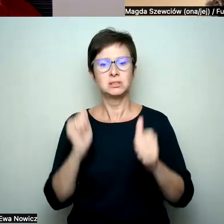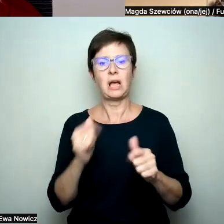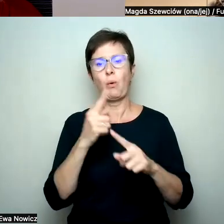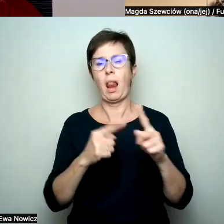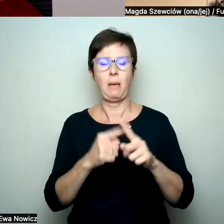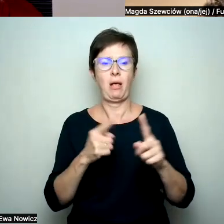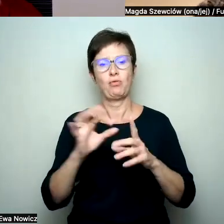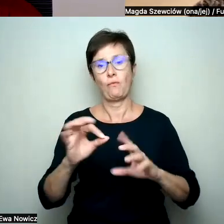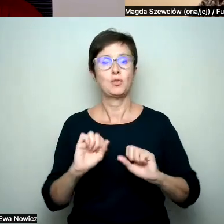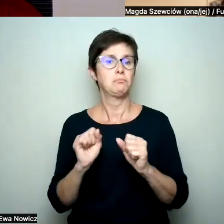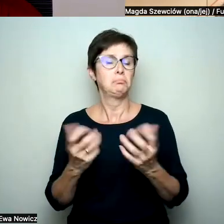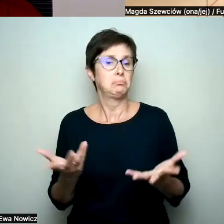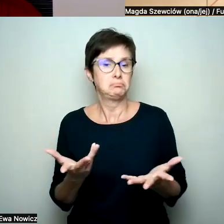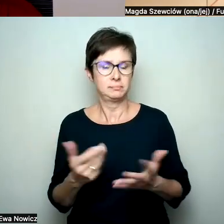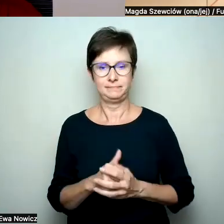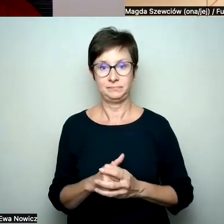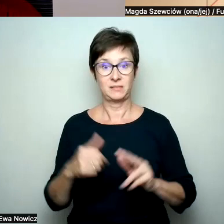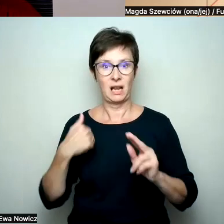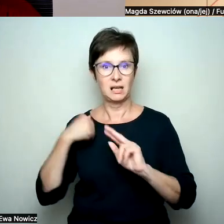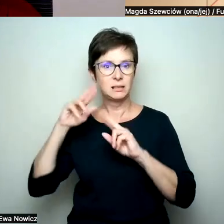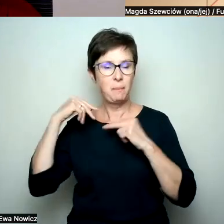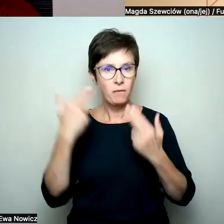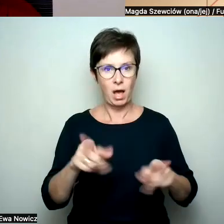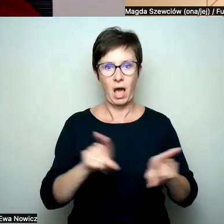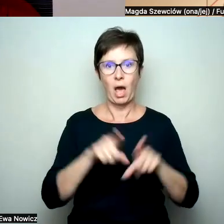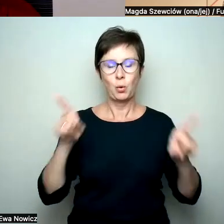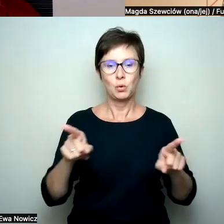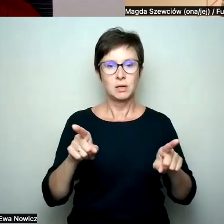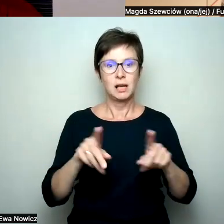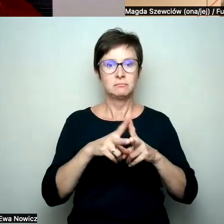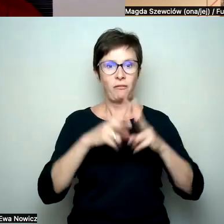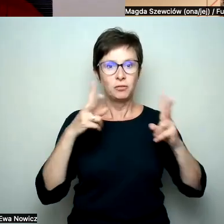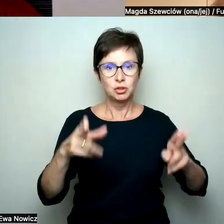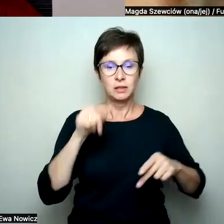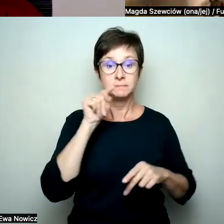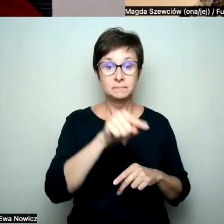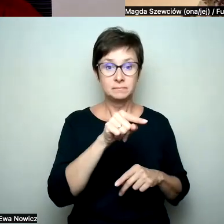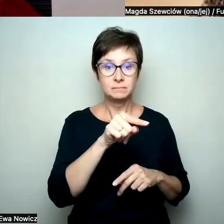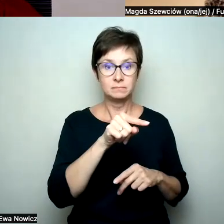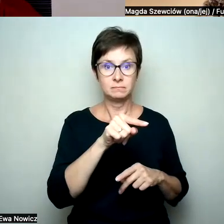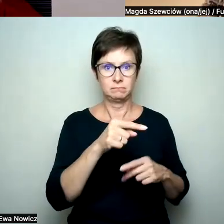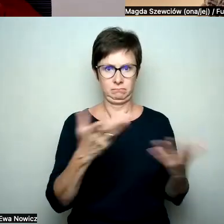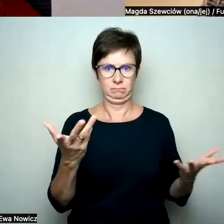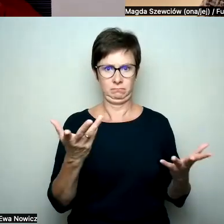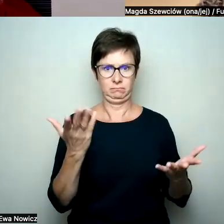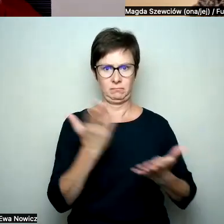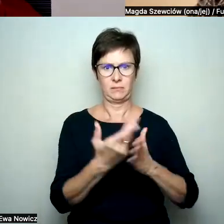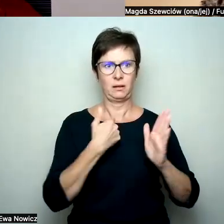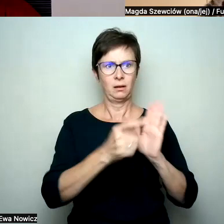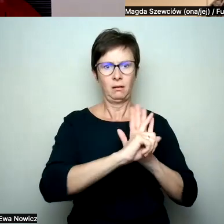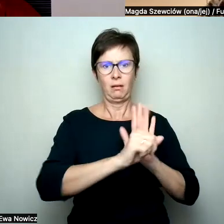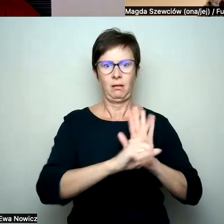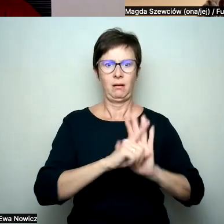Wiesz co, ja wróciłam w takim magicznym momencie, że jak wróciłam, to nagle nic, tylko chodziłam na protesty.